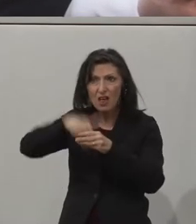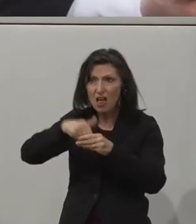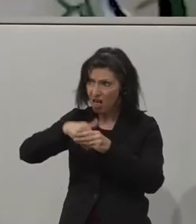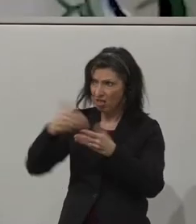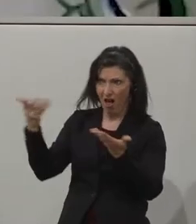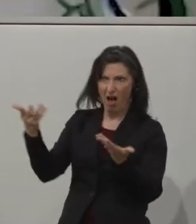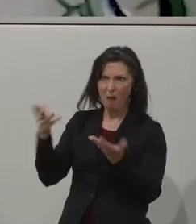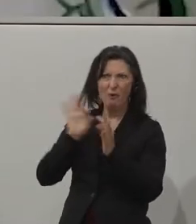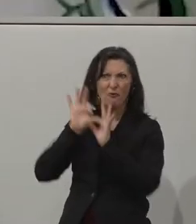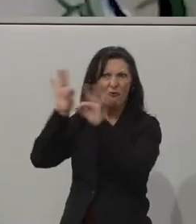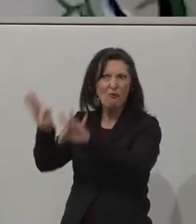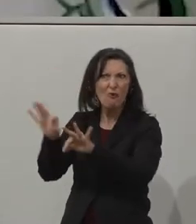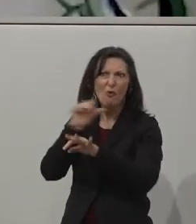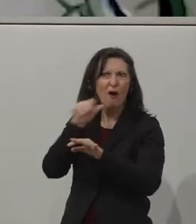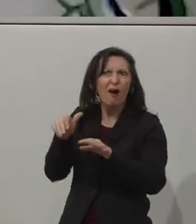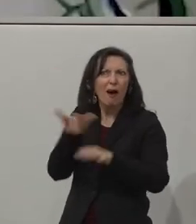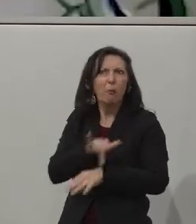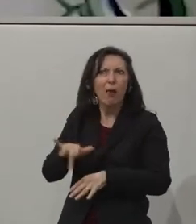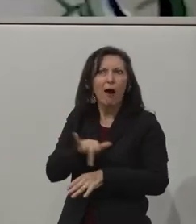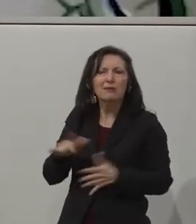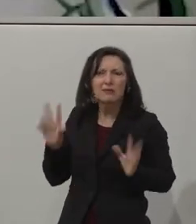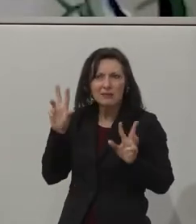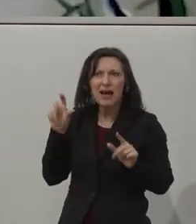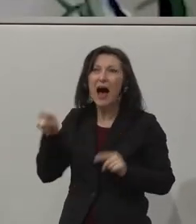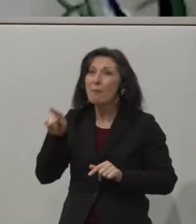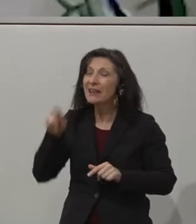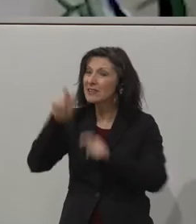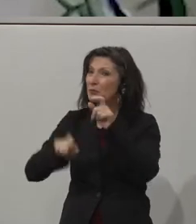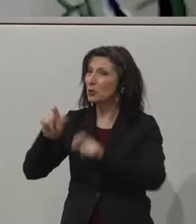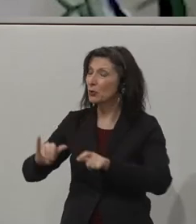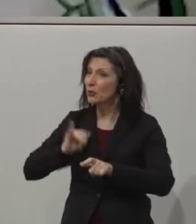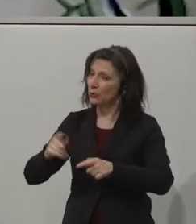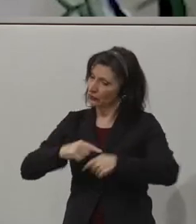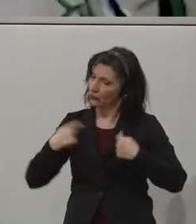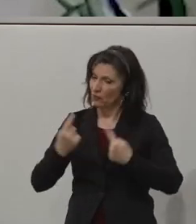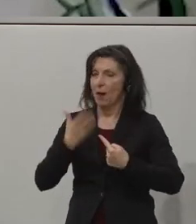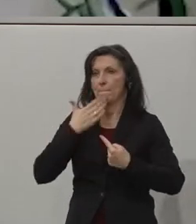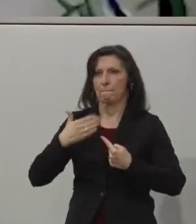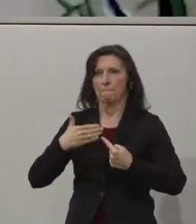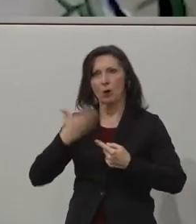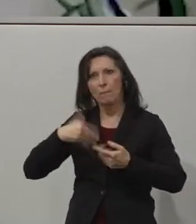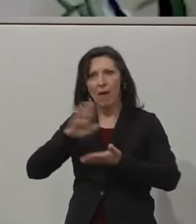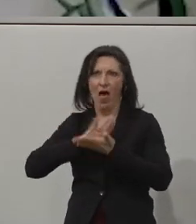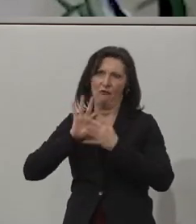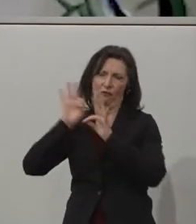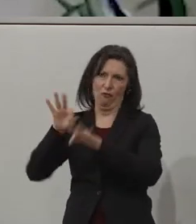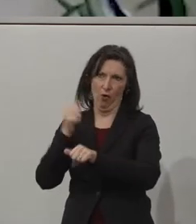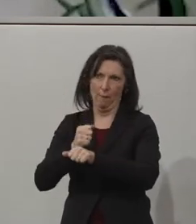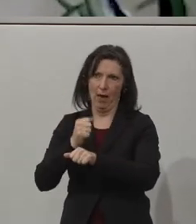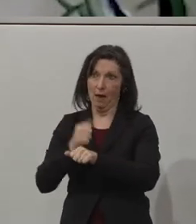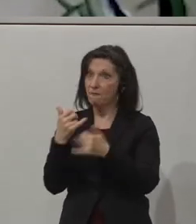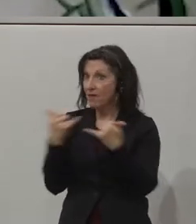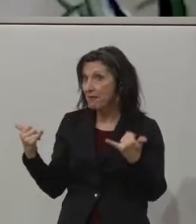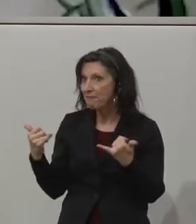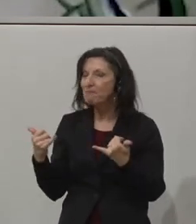facilitating internships, which three, six months, they're fully paid. They have a